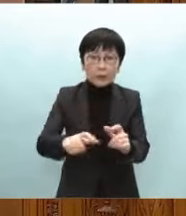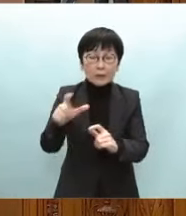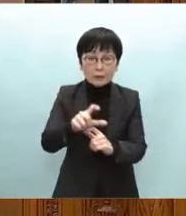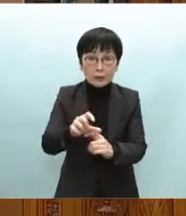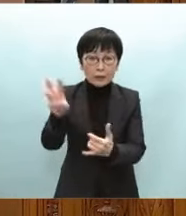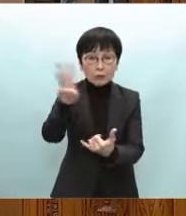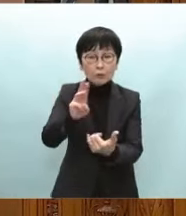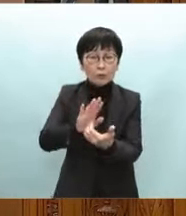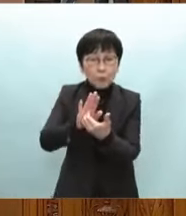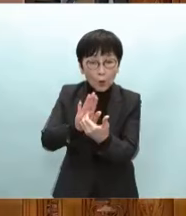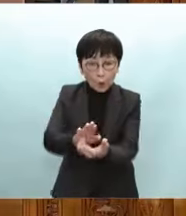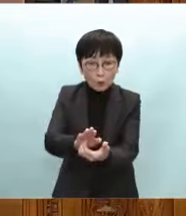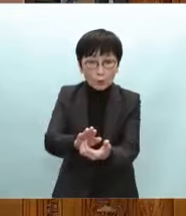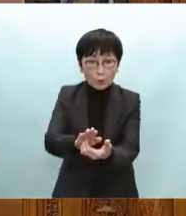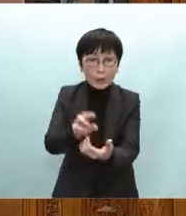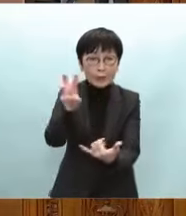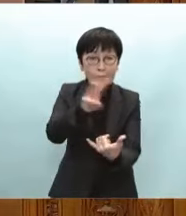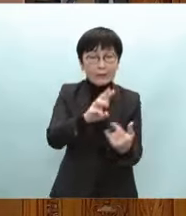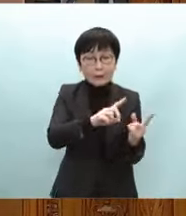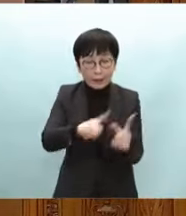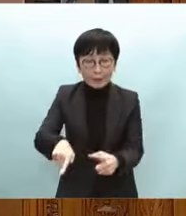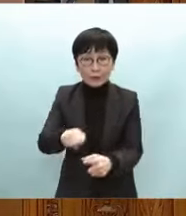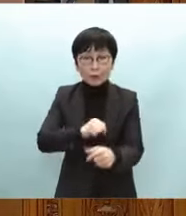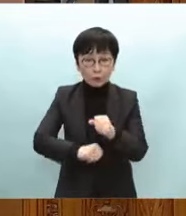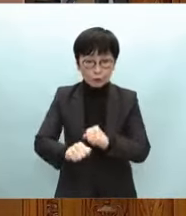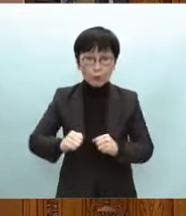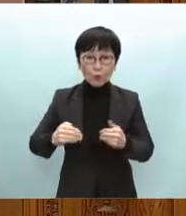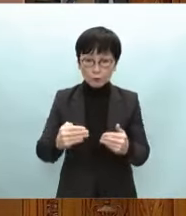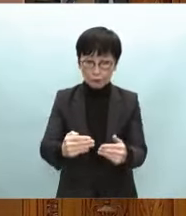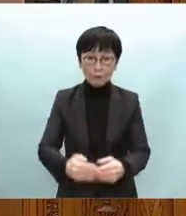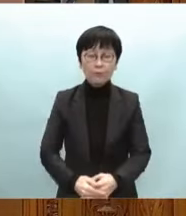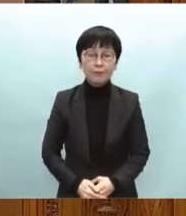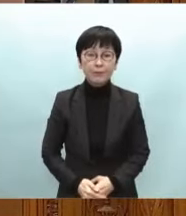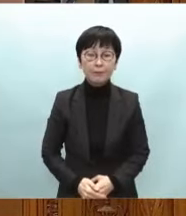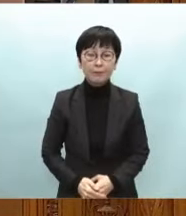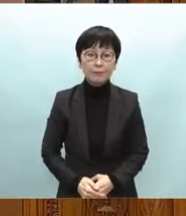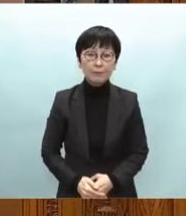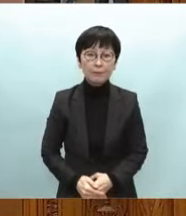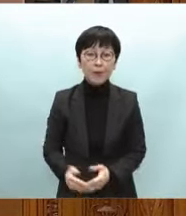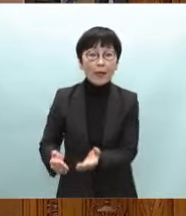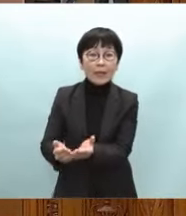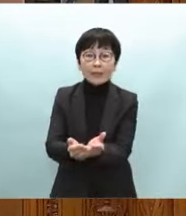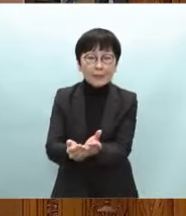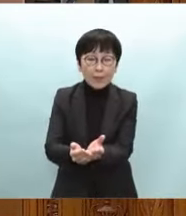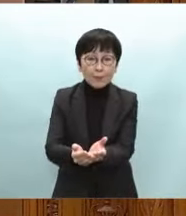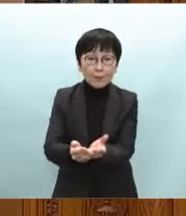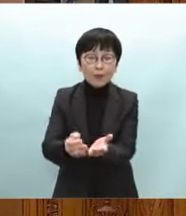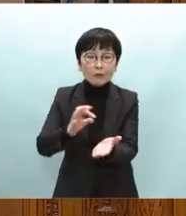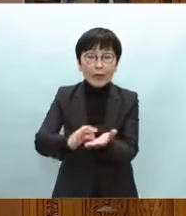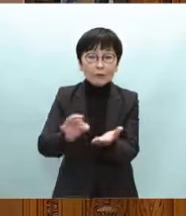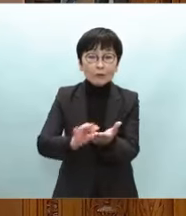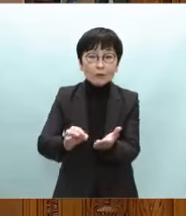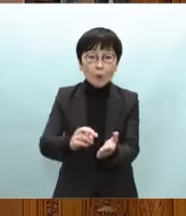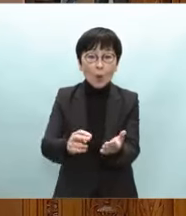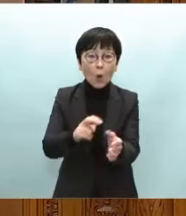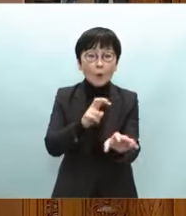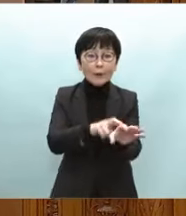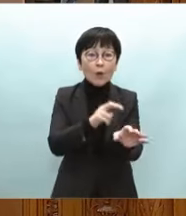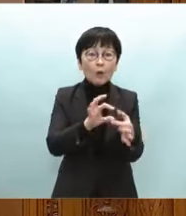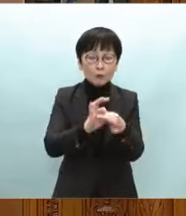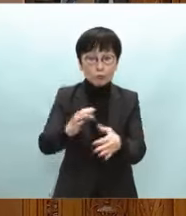の取り組みにつなげてまいります船舶活用医療についてお尋ねがありました